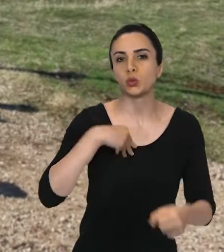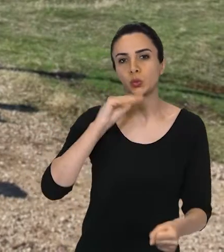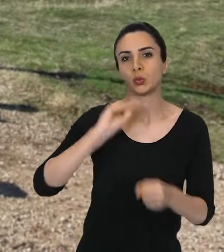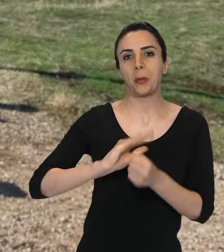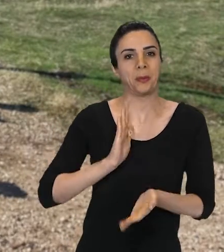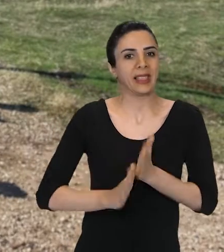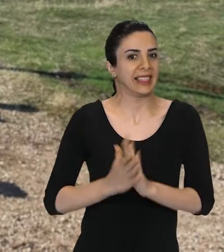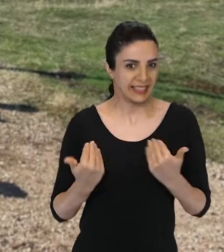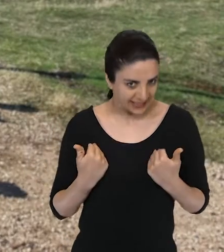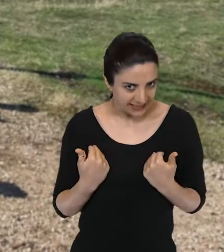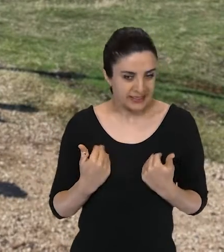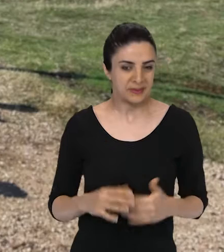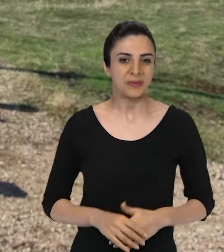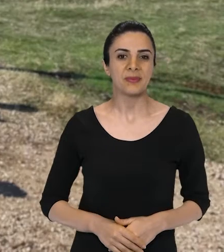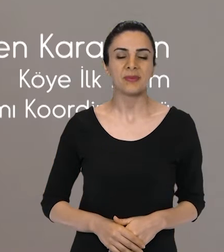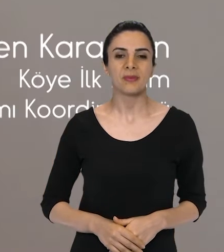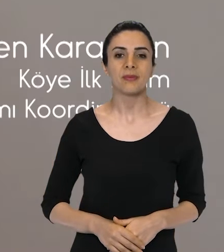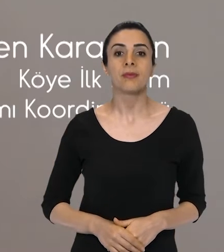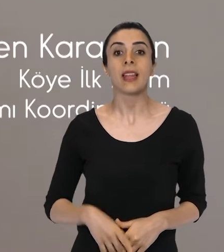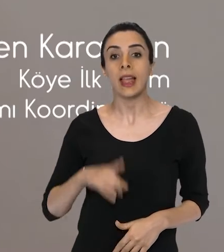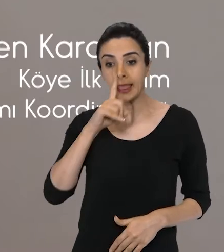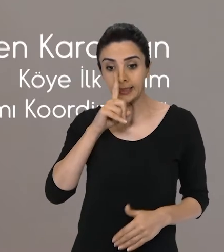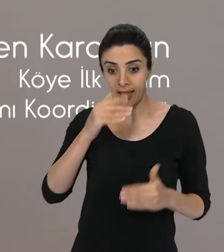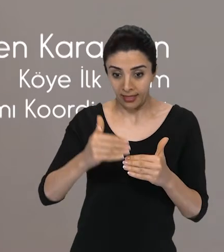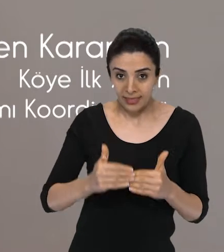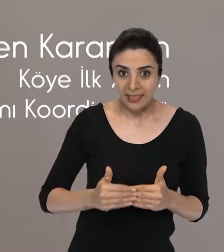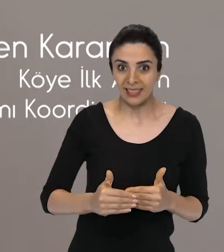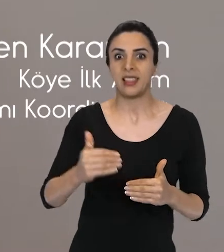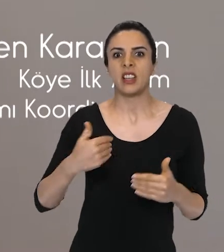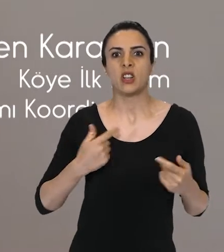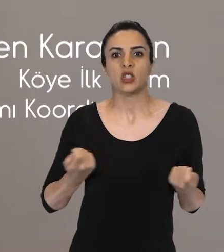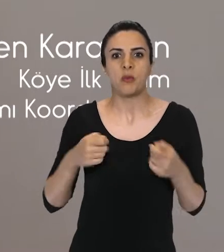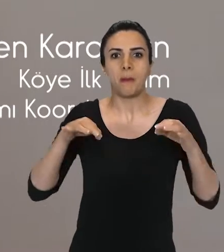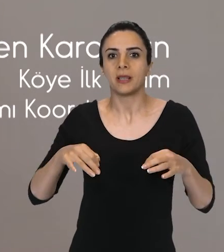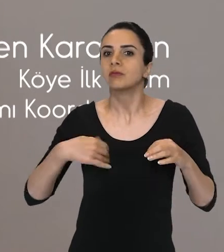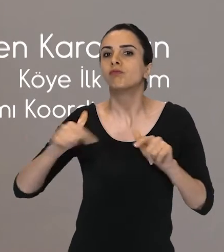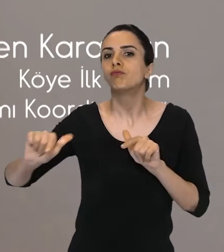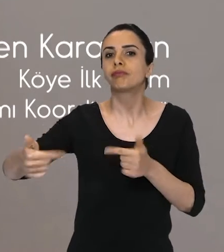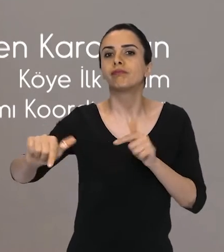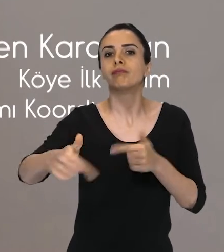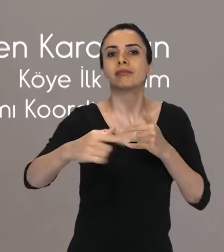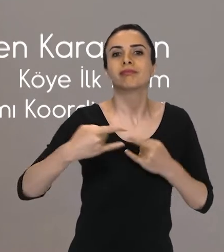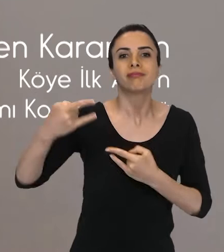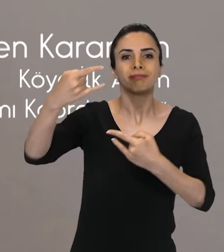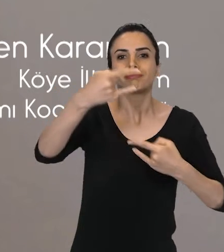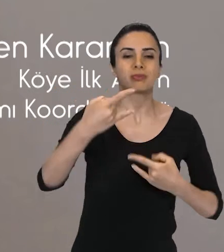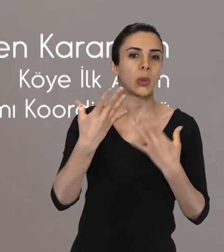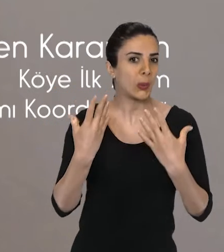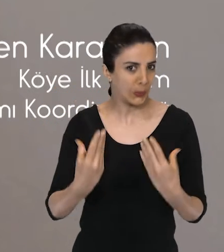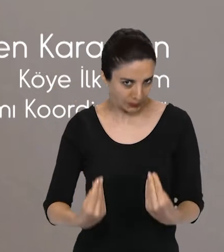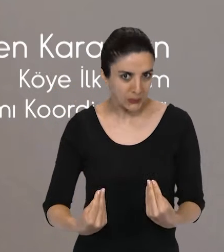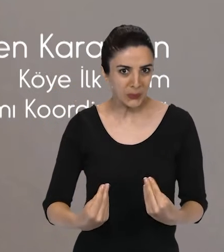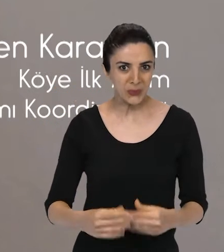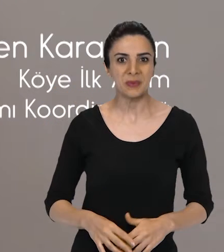Öğrenciler öğretmenleriyle okulun bahçesinde Nisan ayı itibariyle başladığımız çevrim içi buluşmalarda Gökçen Karaman, Köye İlk Adım